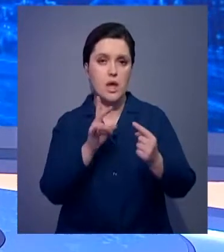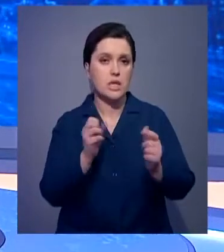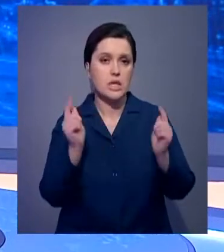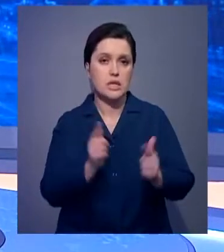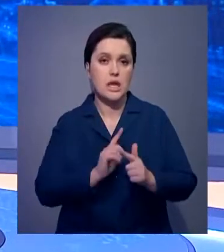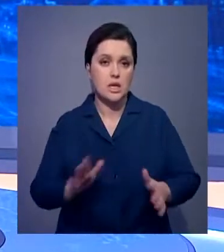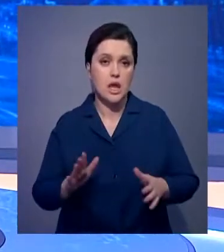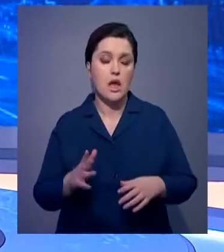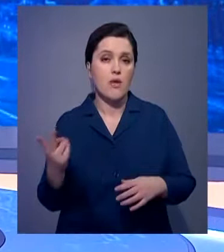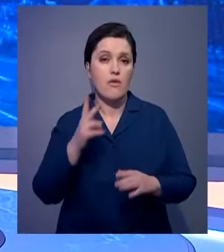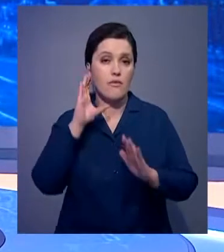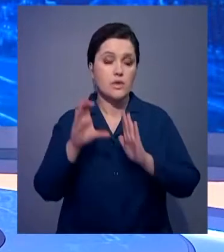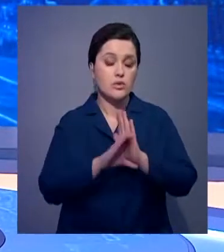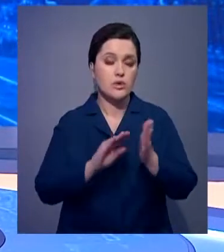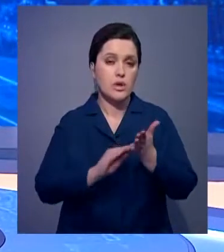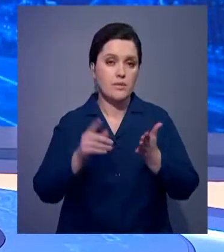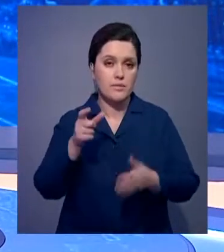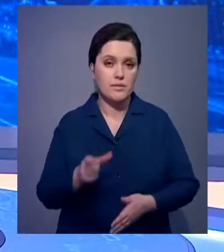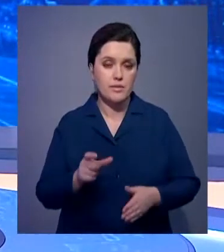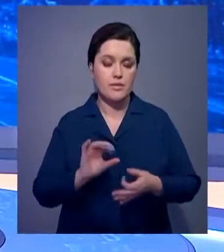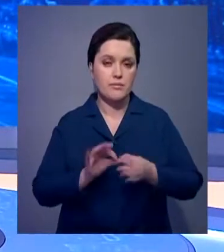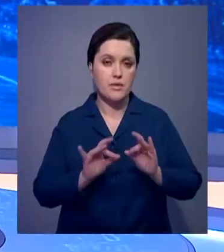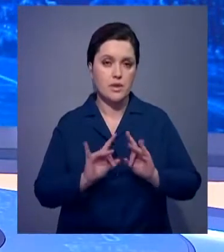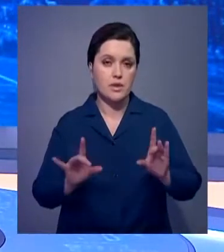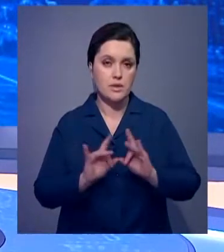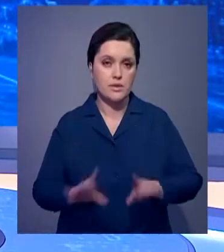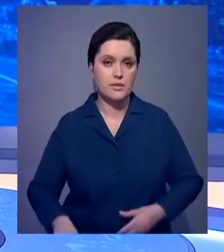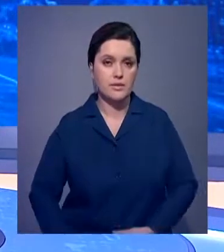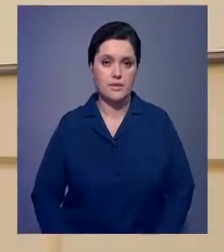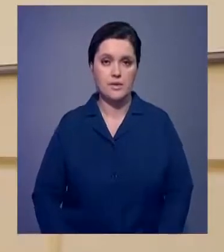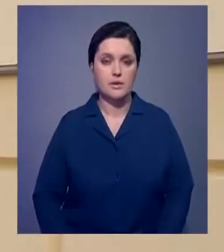с нововведением. Обе стороны выслушала наш корреспондент Надежда Дрейгал.